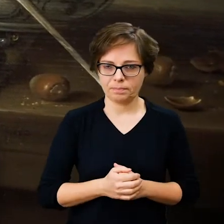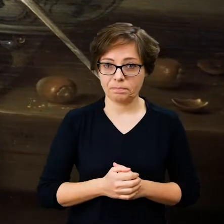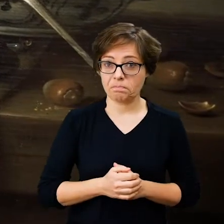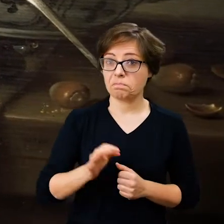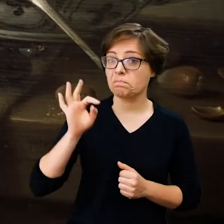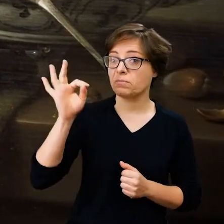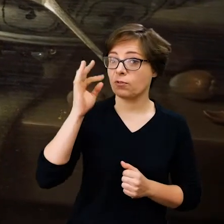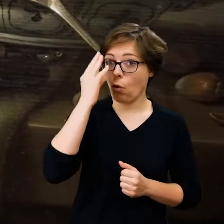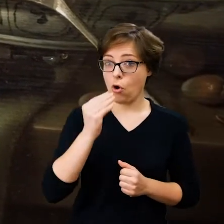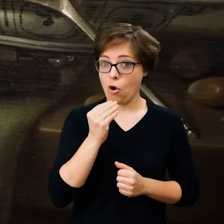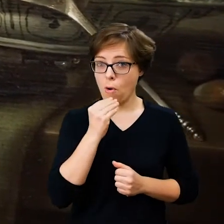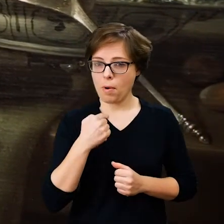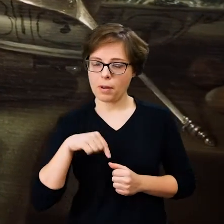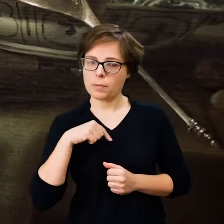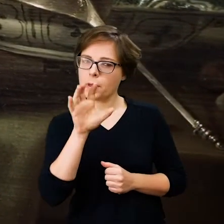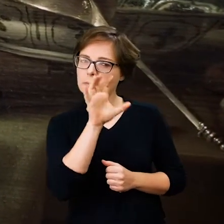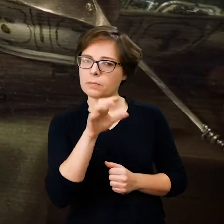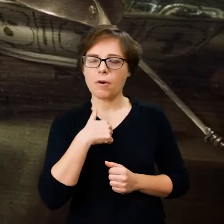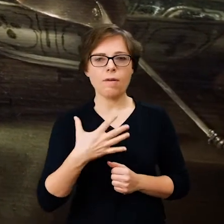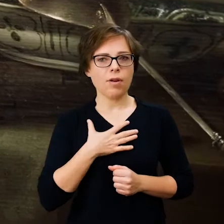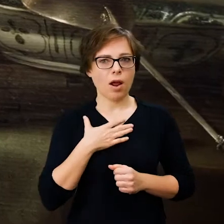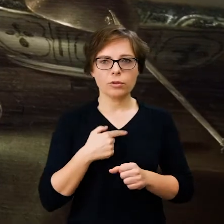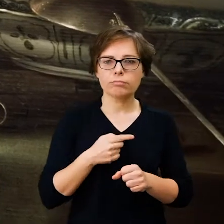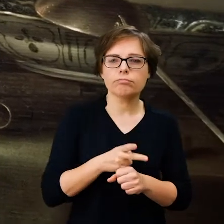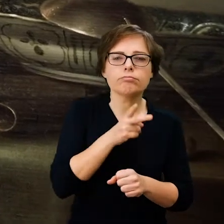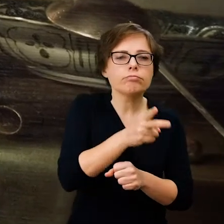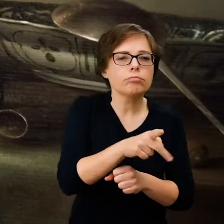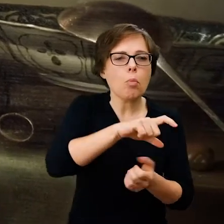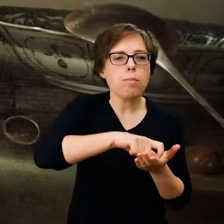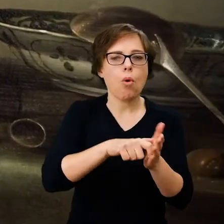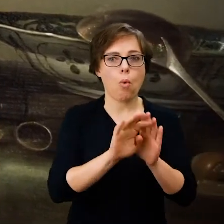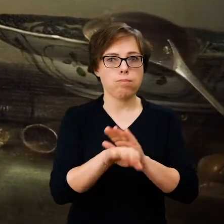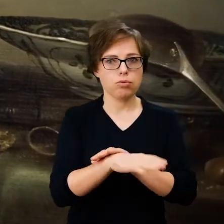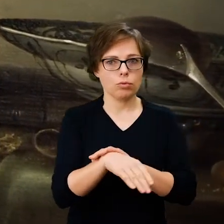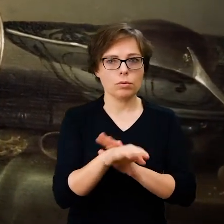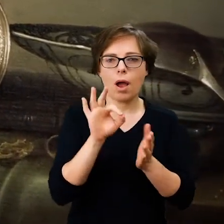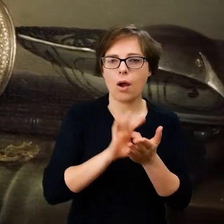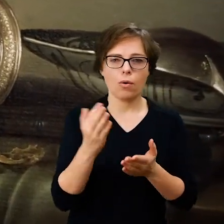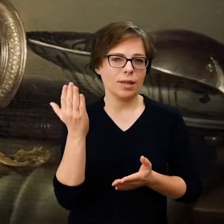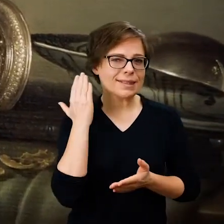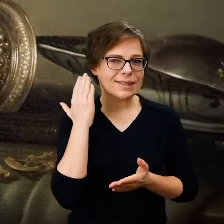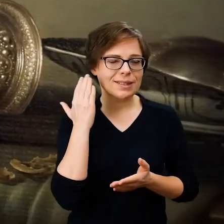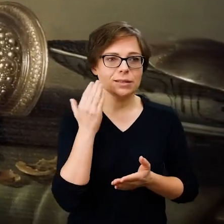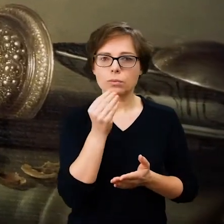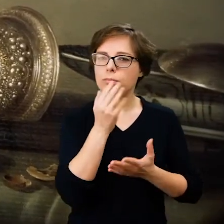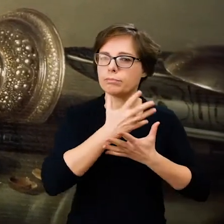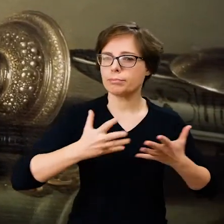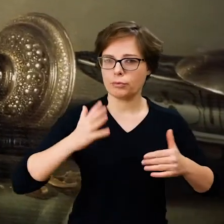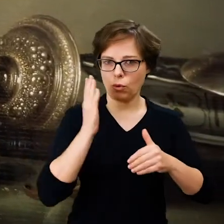Hedy mamy wrażenie, że weszliśmy do pustego pokoju, w którym właśnie skończyła się jakaś uczta.